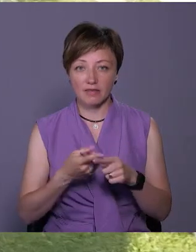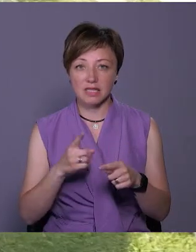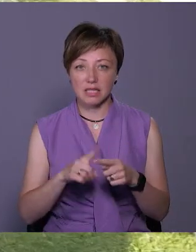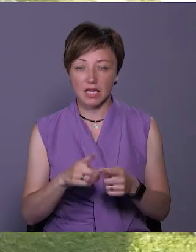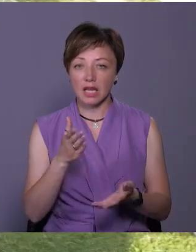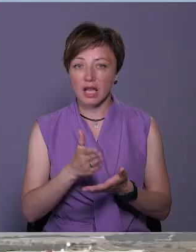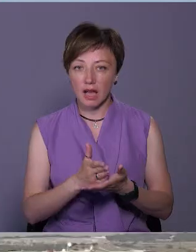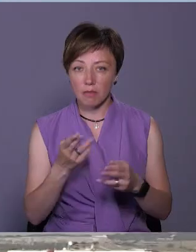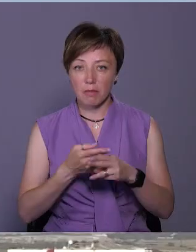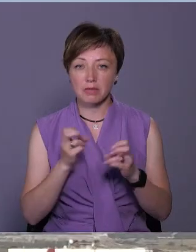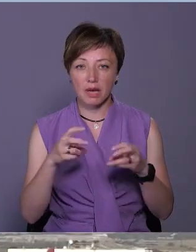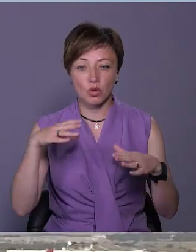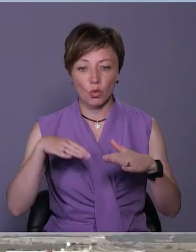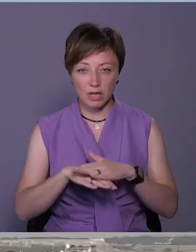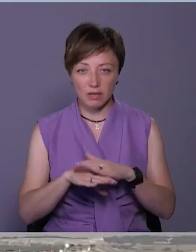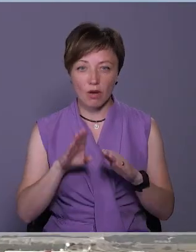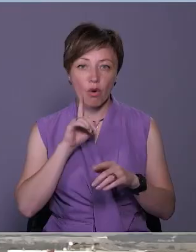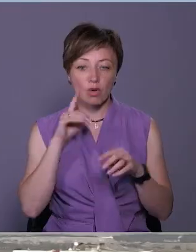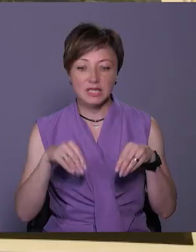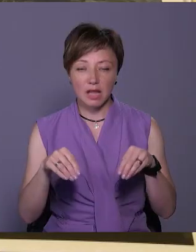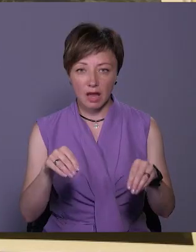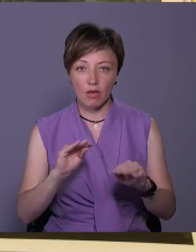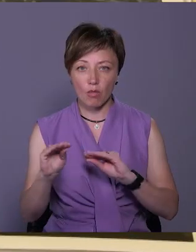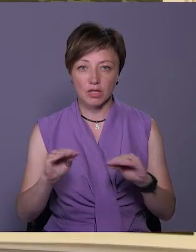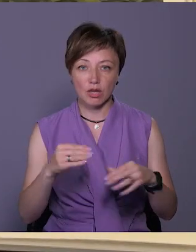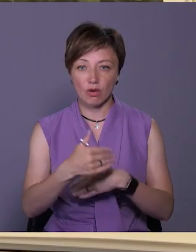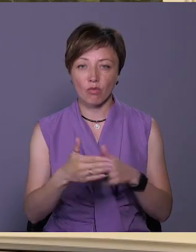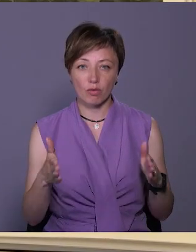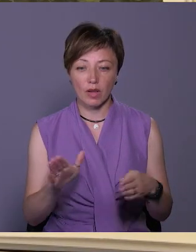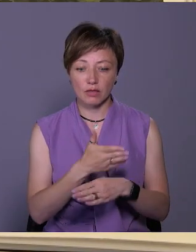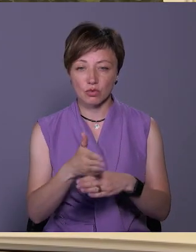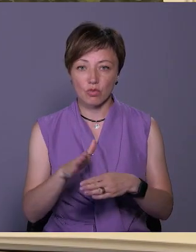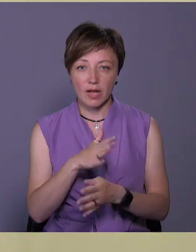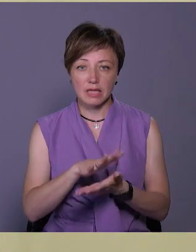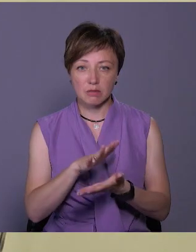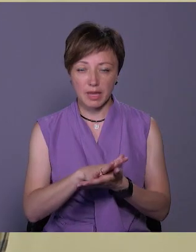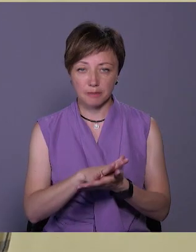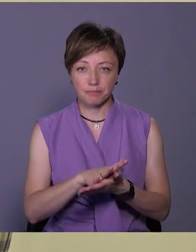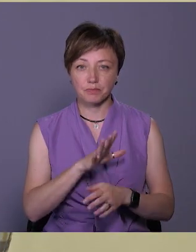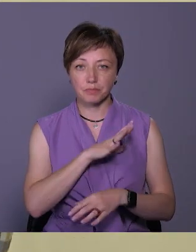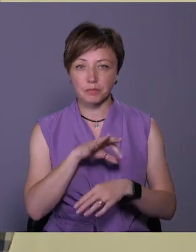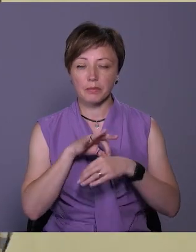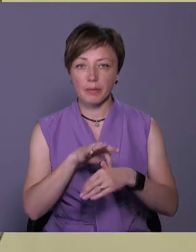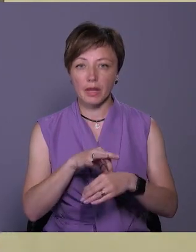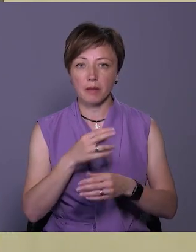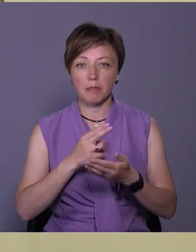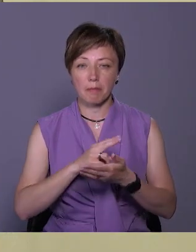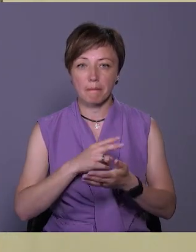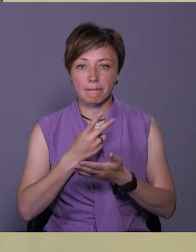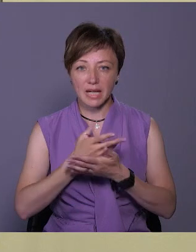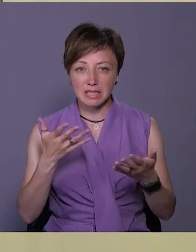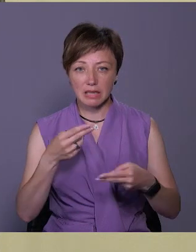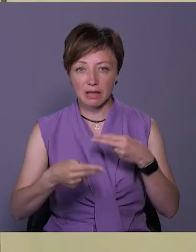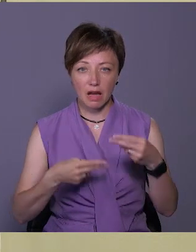наявність безпечних укриттів, озеленення, облаштування контейнерів для сортування відходів. Були проведена і презентації, і